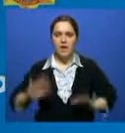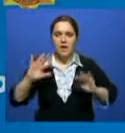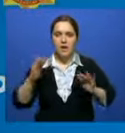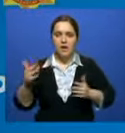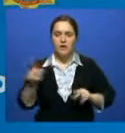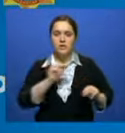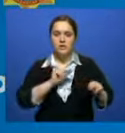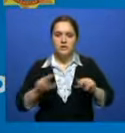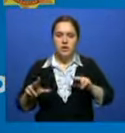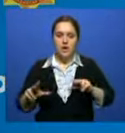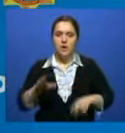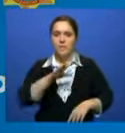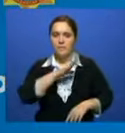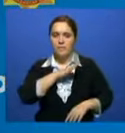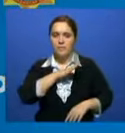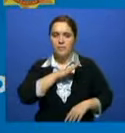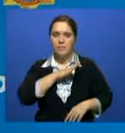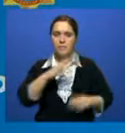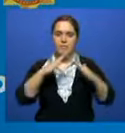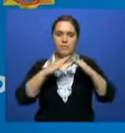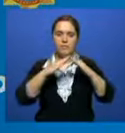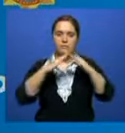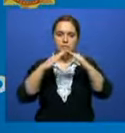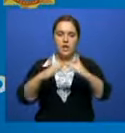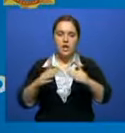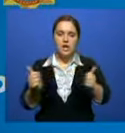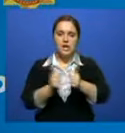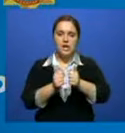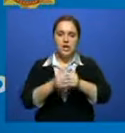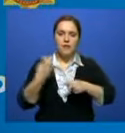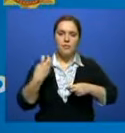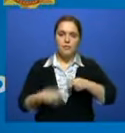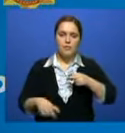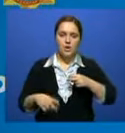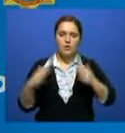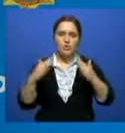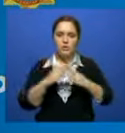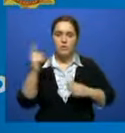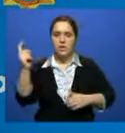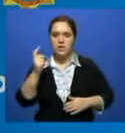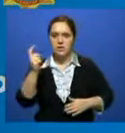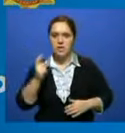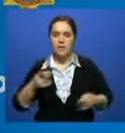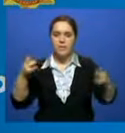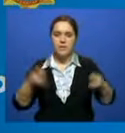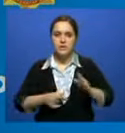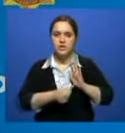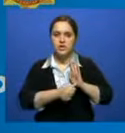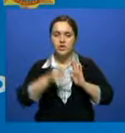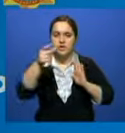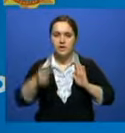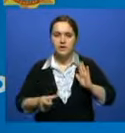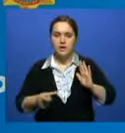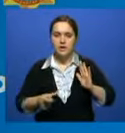разрушение веранды, то есть пристройки к частному жилому дому. В результате происшествия пострадало 6 человек,